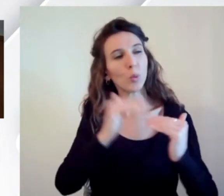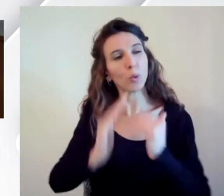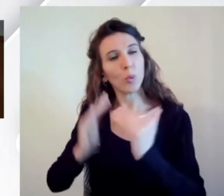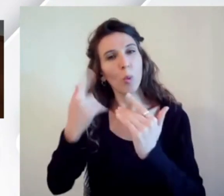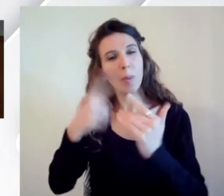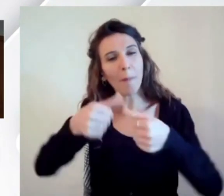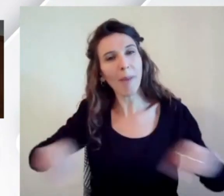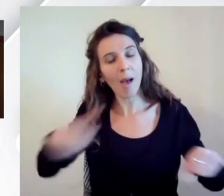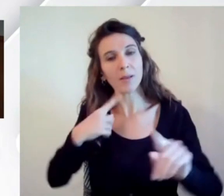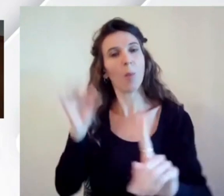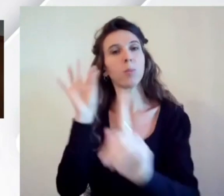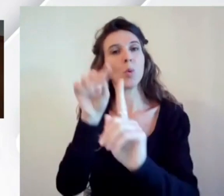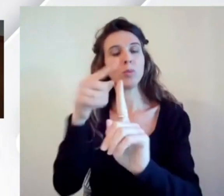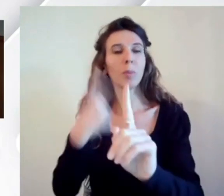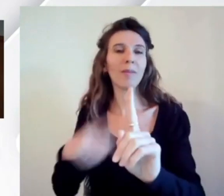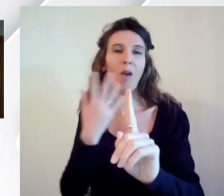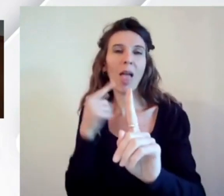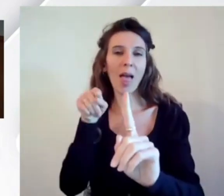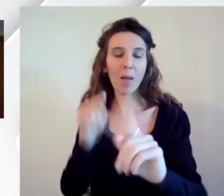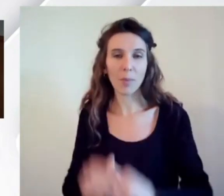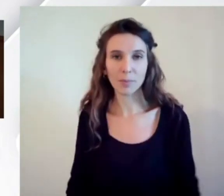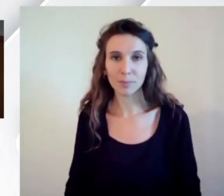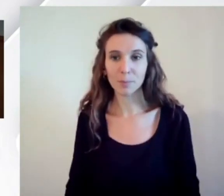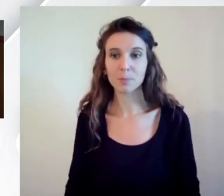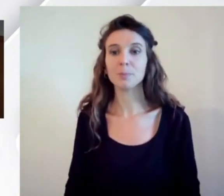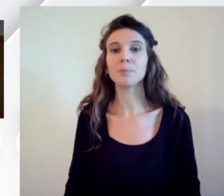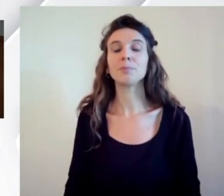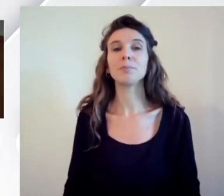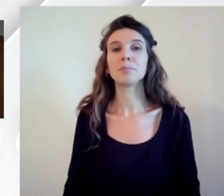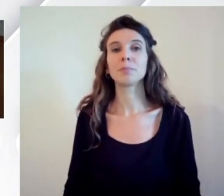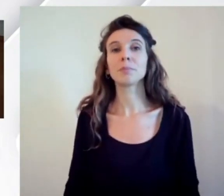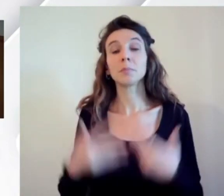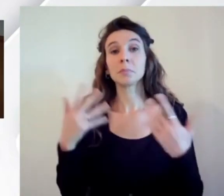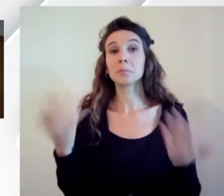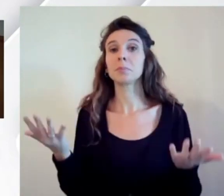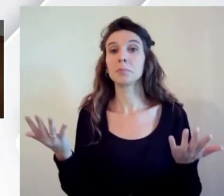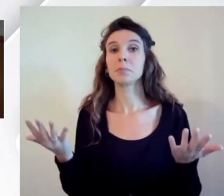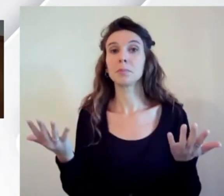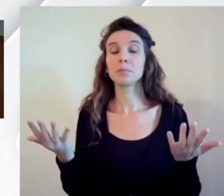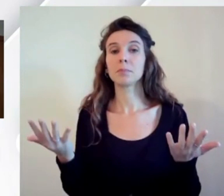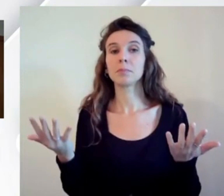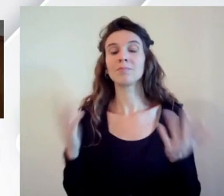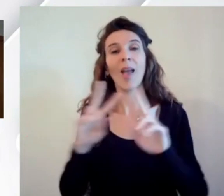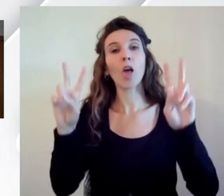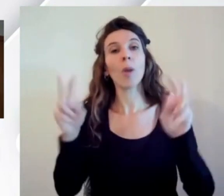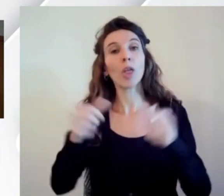arrivando a costruire questo discorso sul default, arriviamo